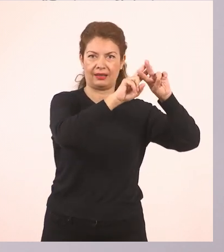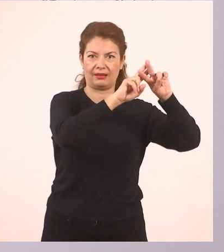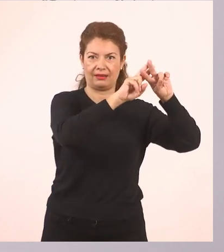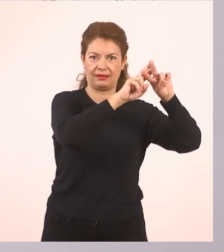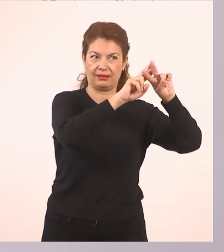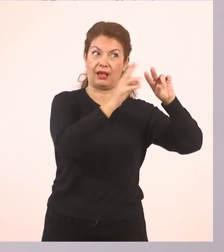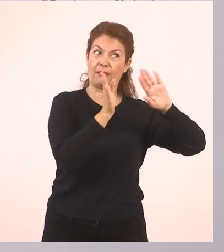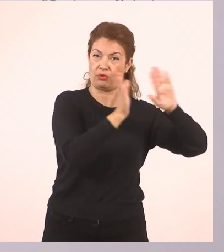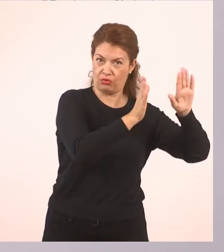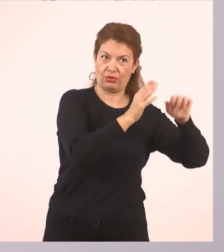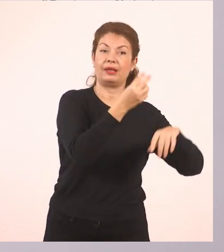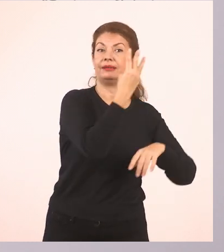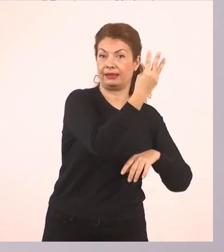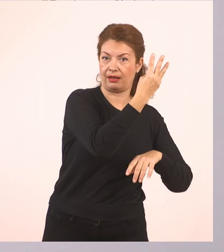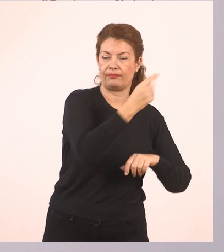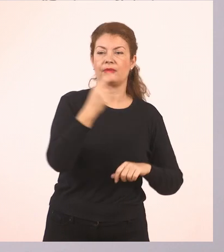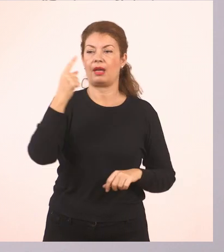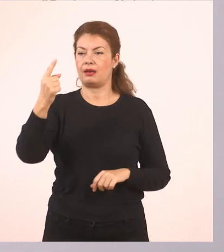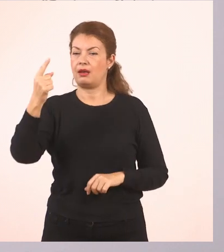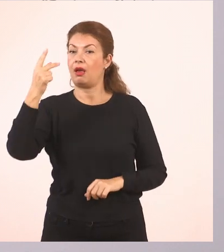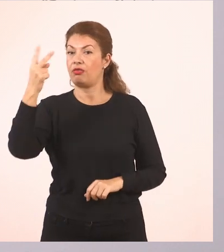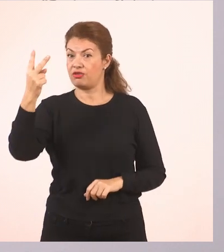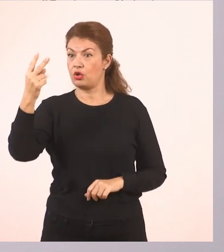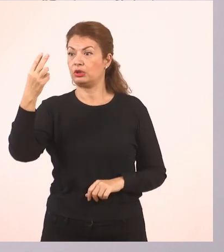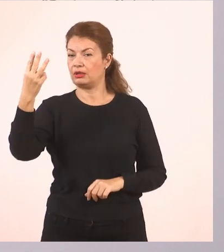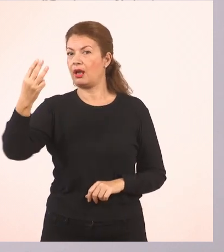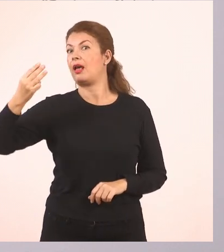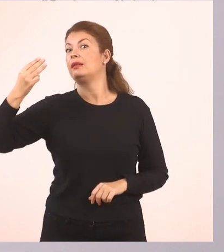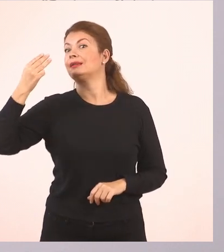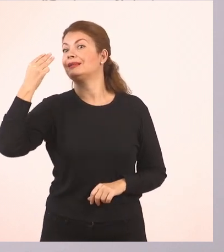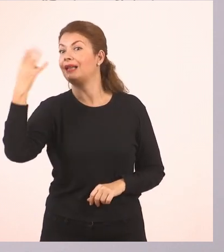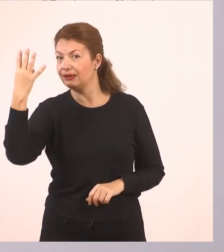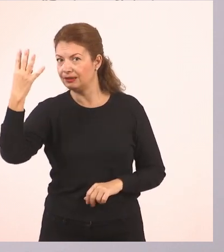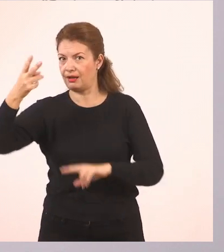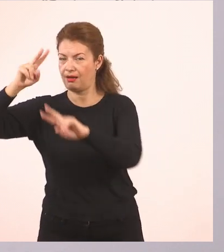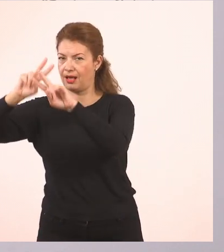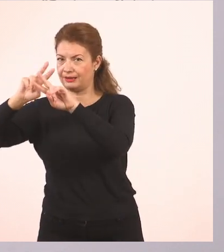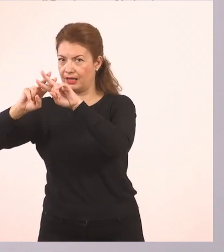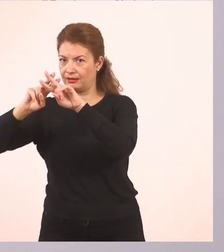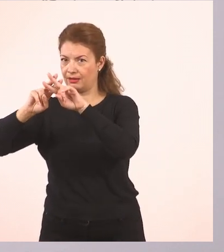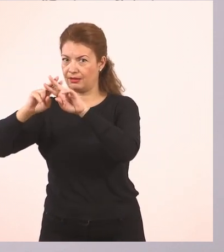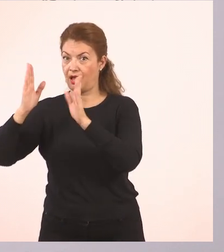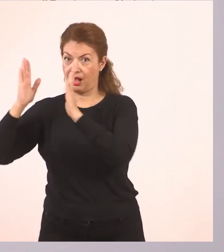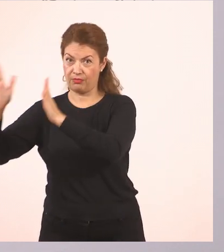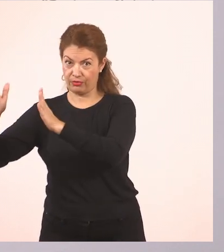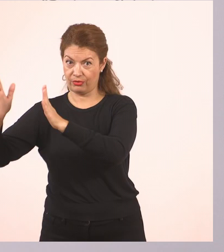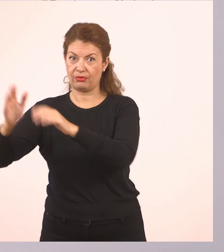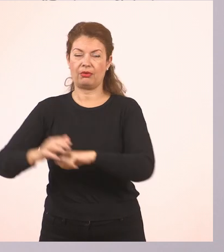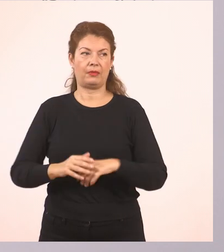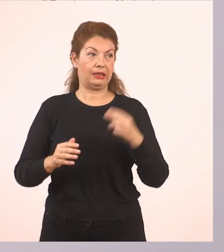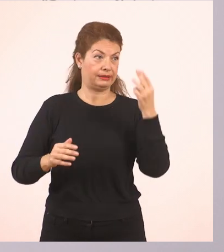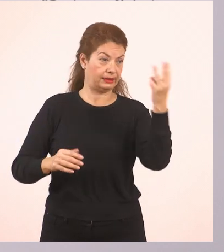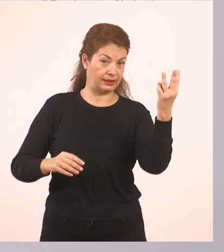Αριστερά. Ένα, δύο, τρία. Τέσσερα αστεράκια